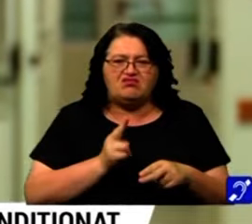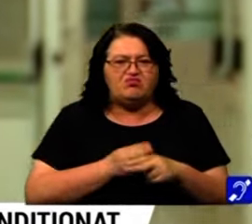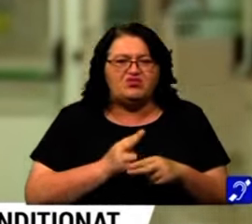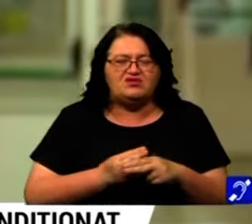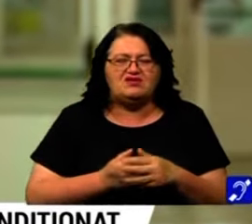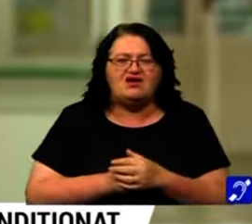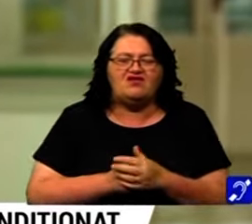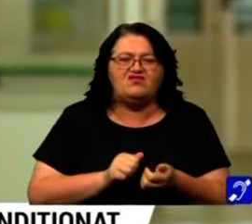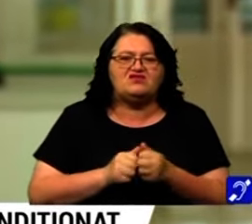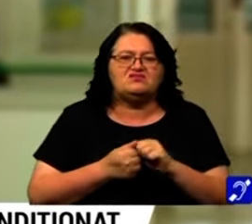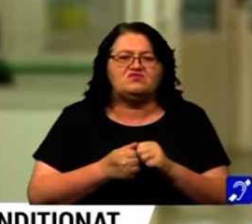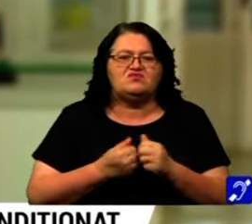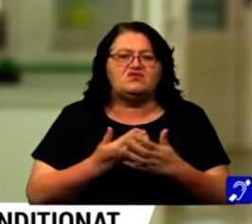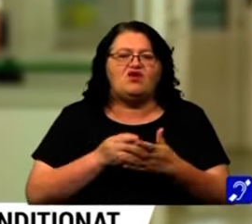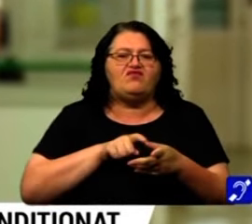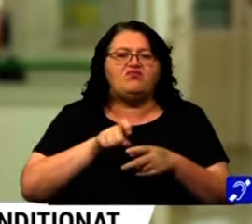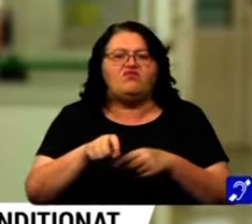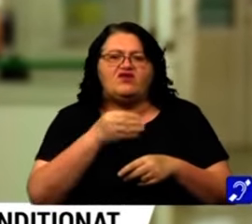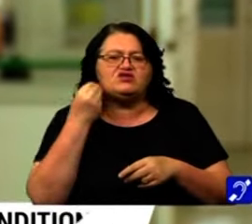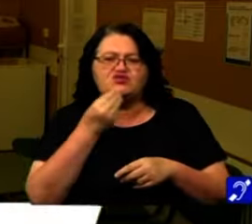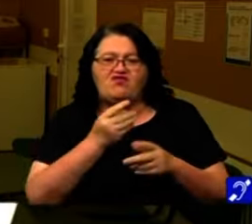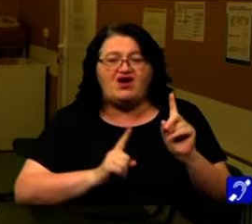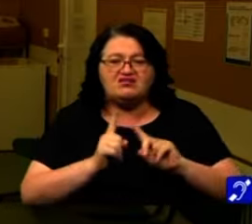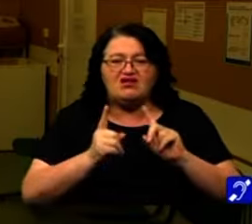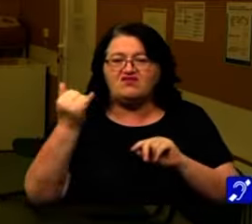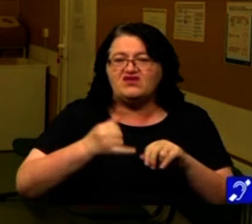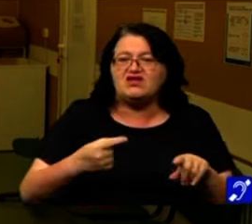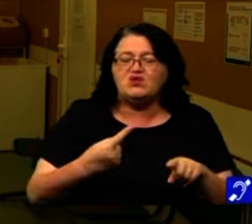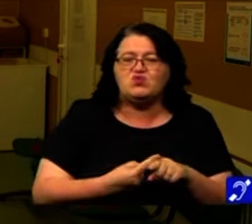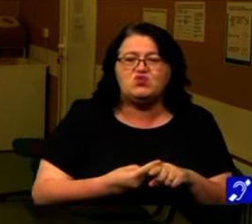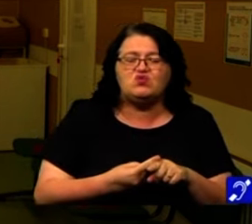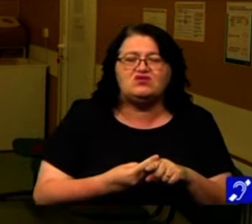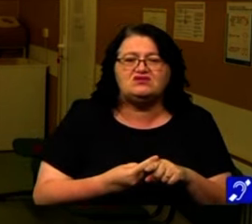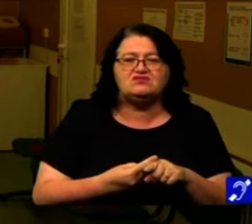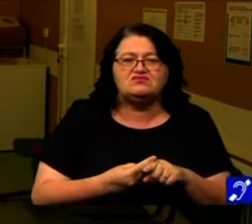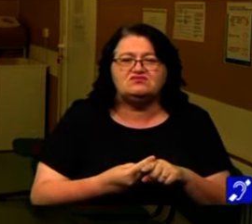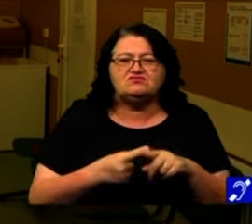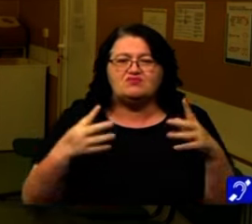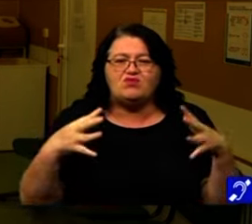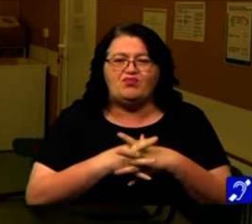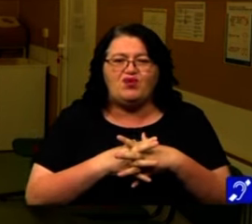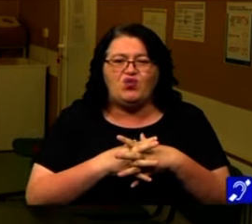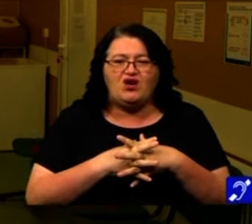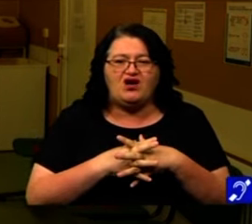afectări virale clare. În schimb vine cu obstrucție